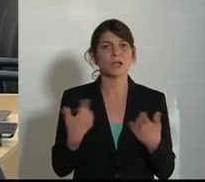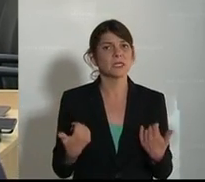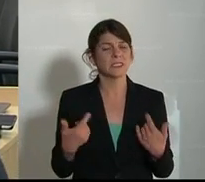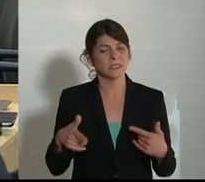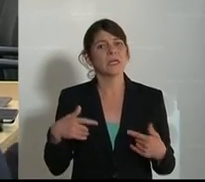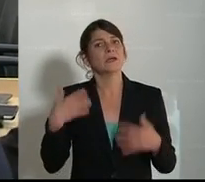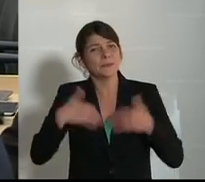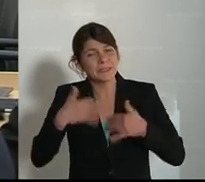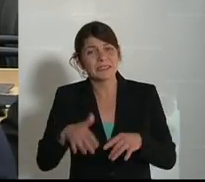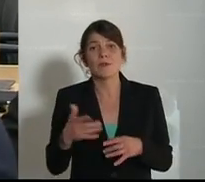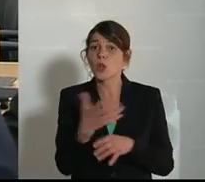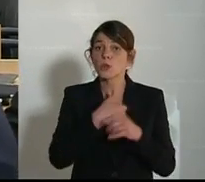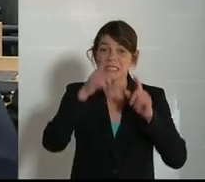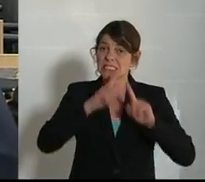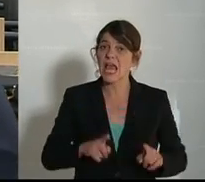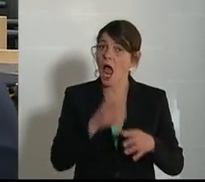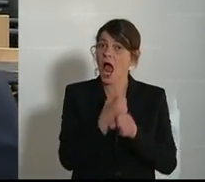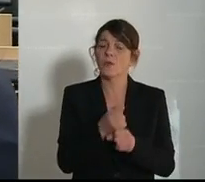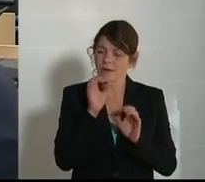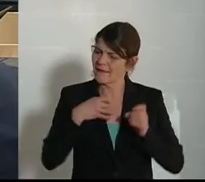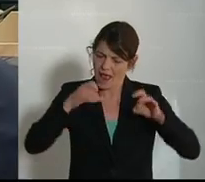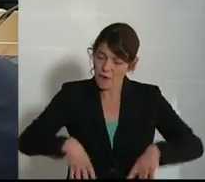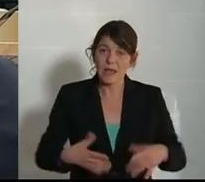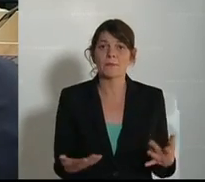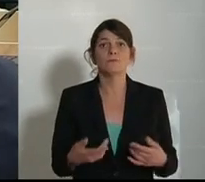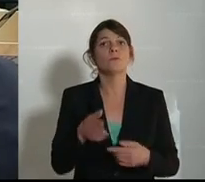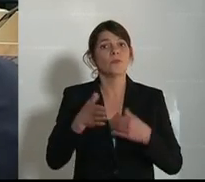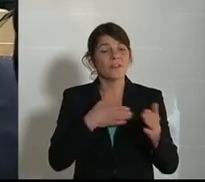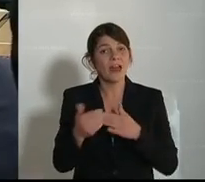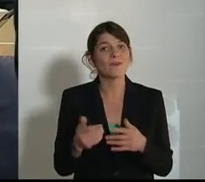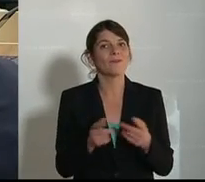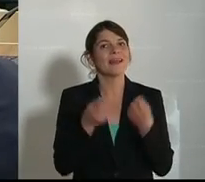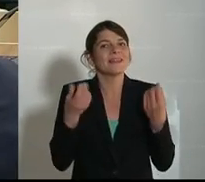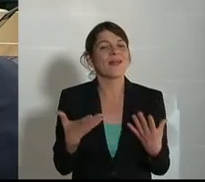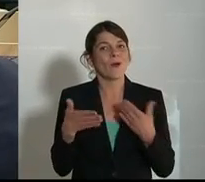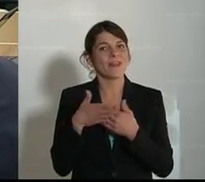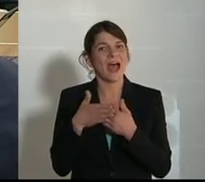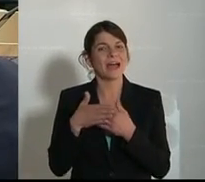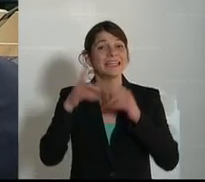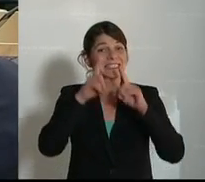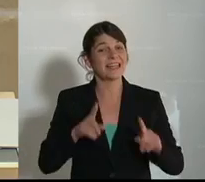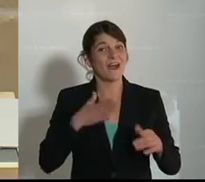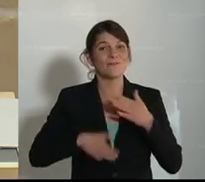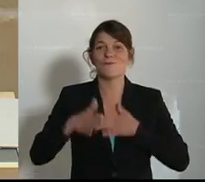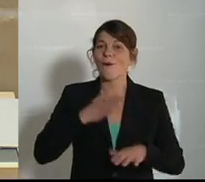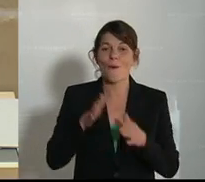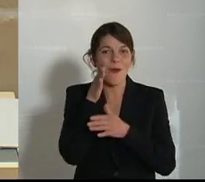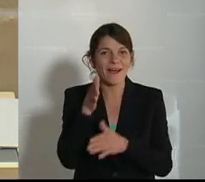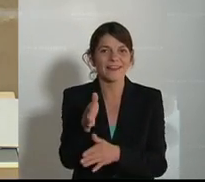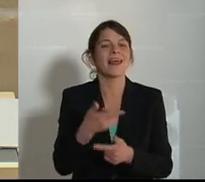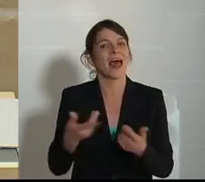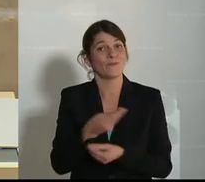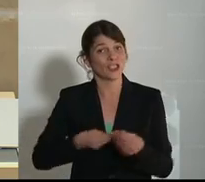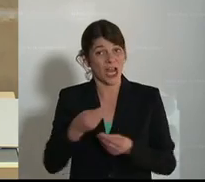Nutztierhaltung wegkommen und hin zu einer naturnahen, tierwohlorientierten Landwirtschaft uns